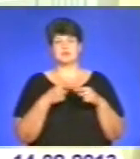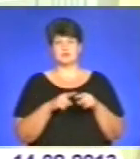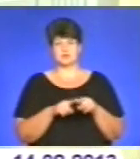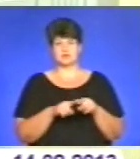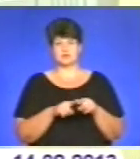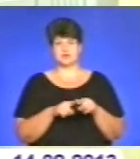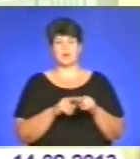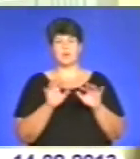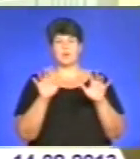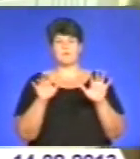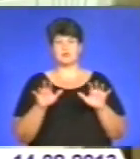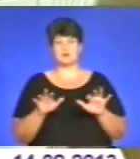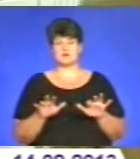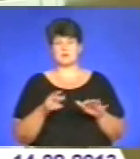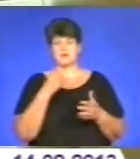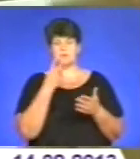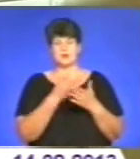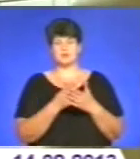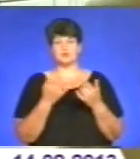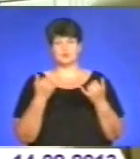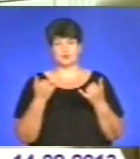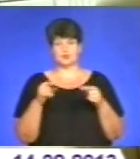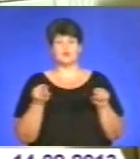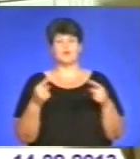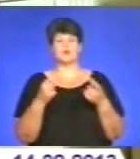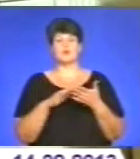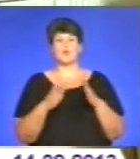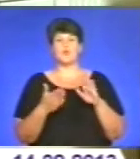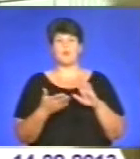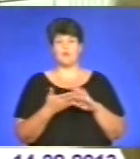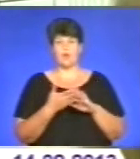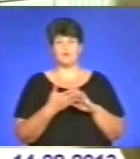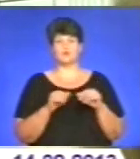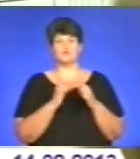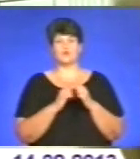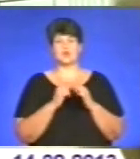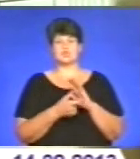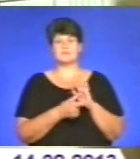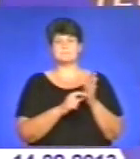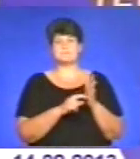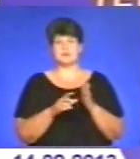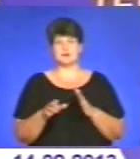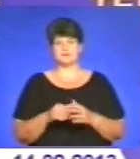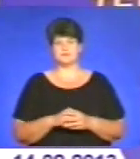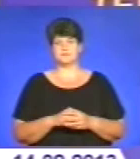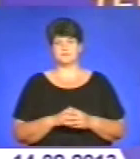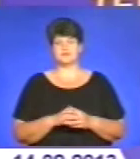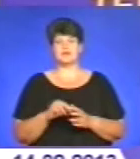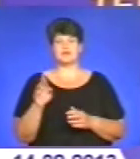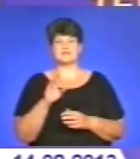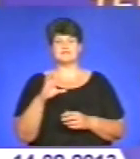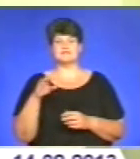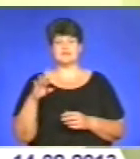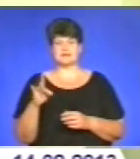сьогодні і комп'ютеризація. Ми бачимо тут сьогодні створені умови в кожній палаті. Ярослав Стиренка на